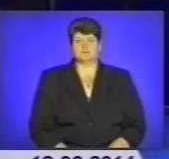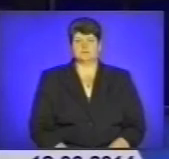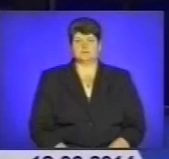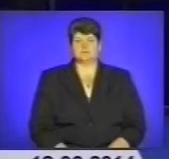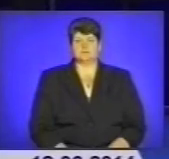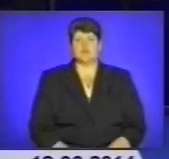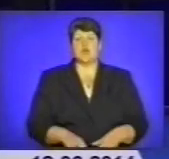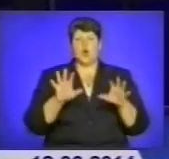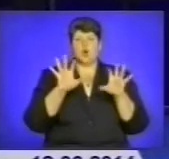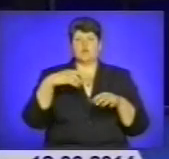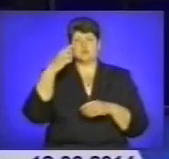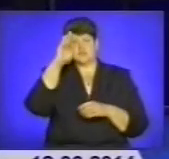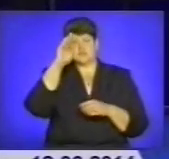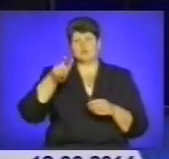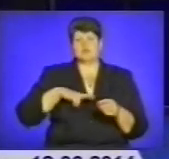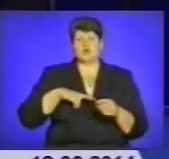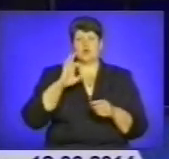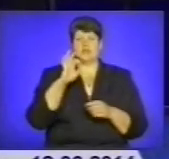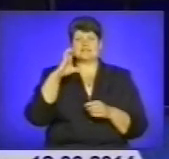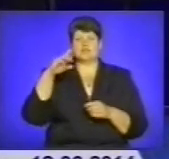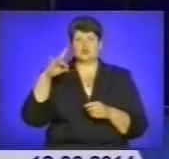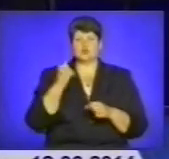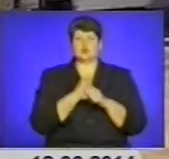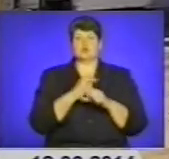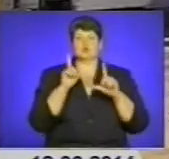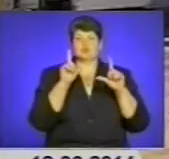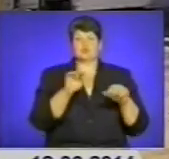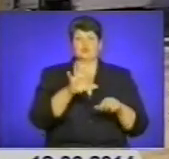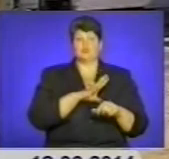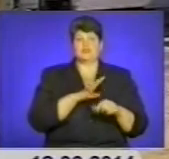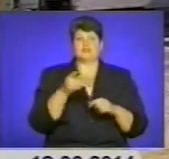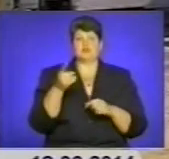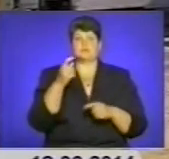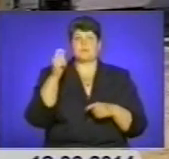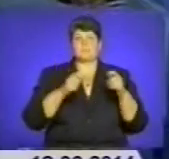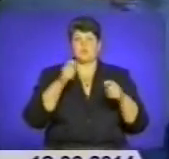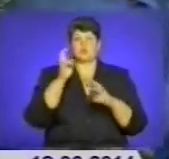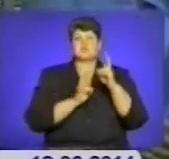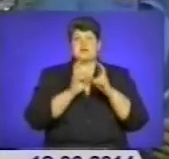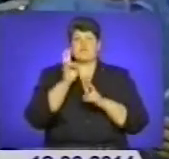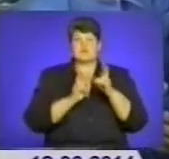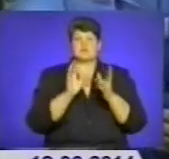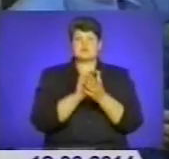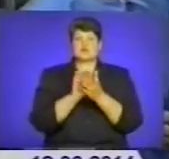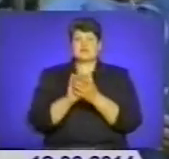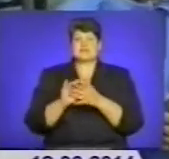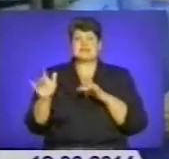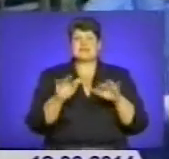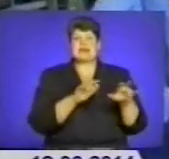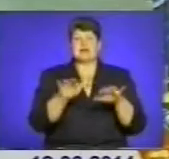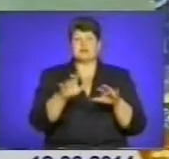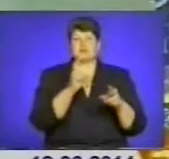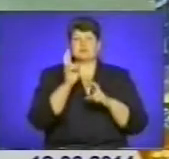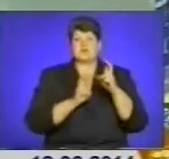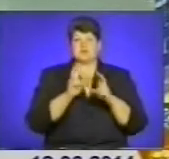Голова обласної державної адміністрації Олексій Ротюк із робочою поїздкою побував на Тернопільському молокозаводі. Він ознайомився із діяльністю підприємства та